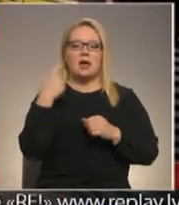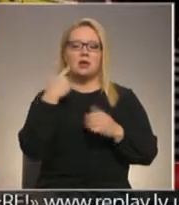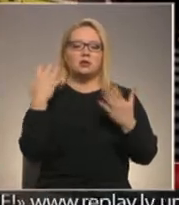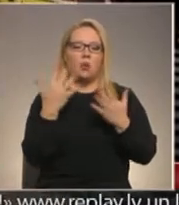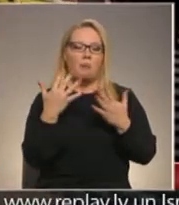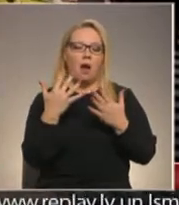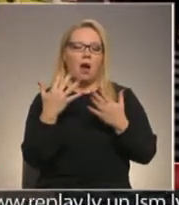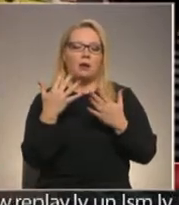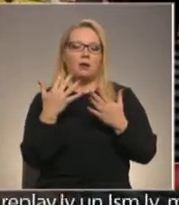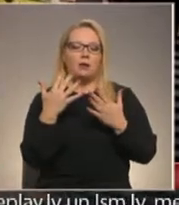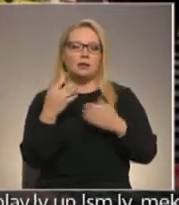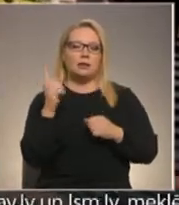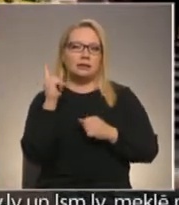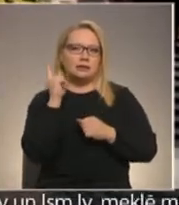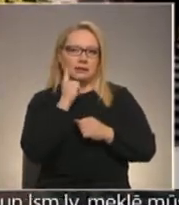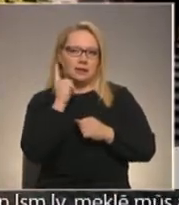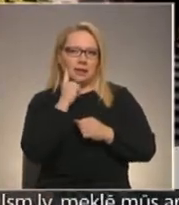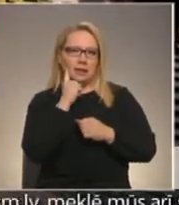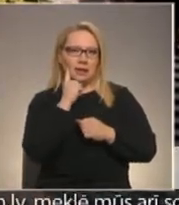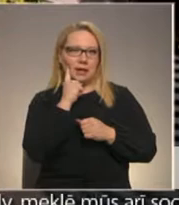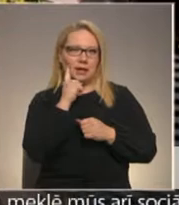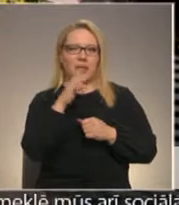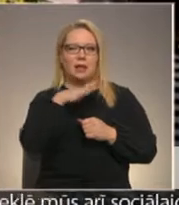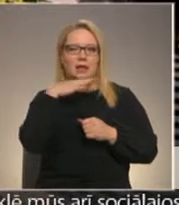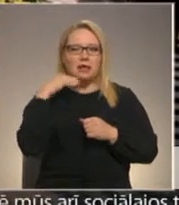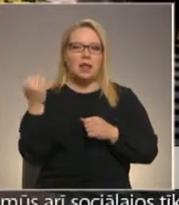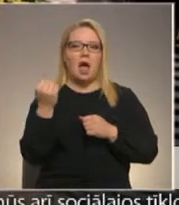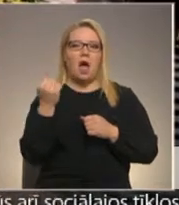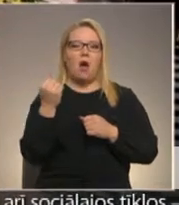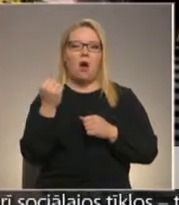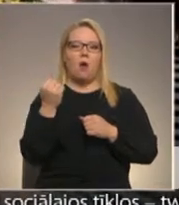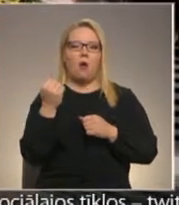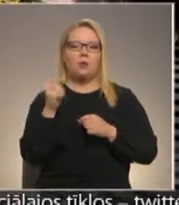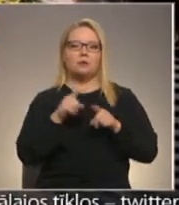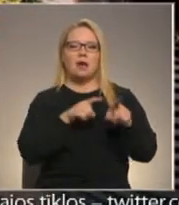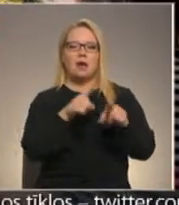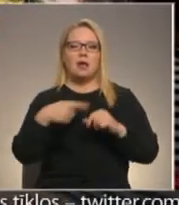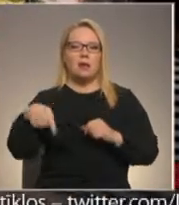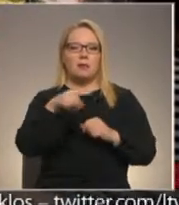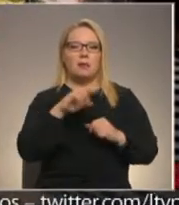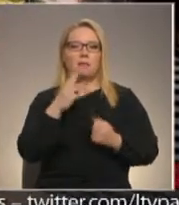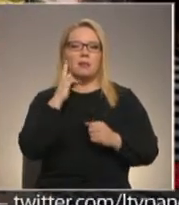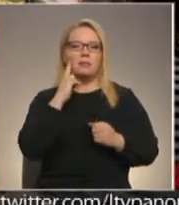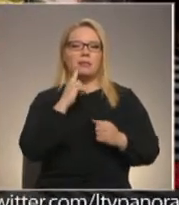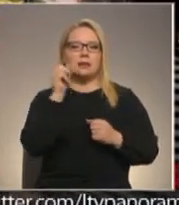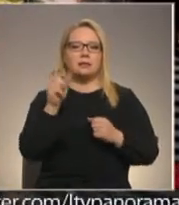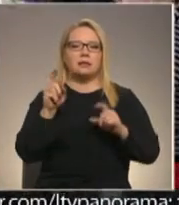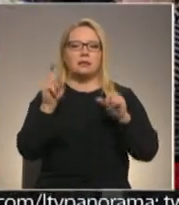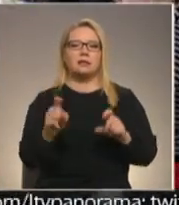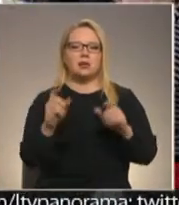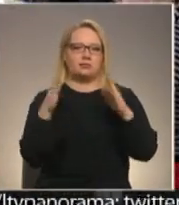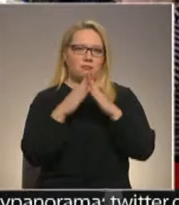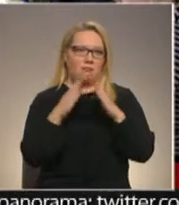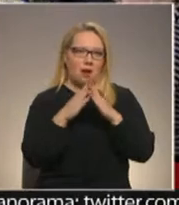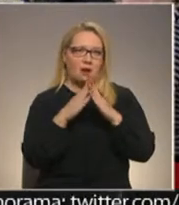dzirdīgie daudz skraida apkārt, bet nedzirdīgie sēž mājās.